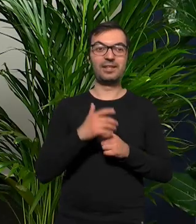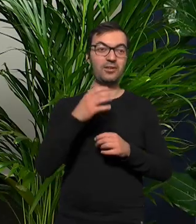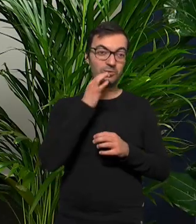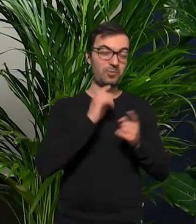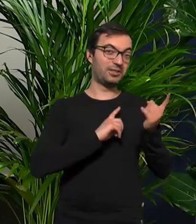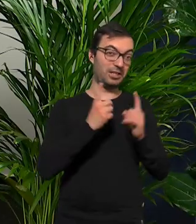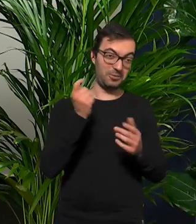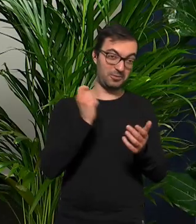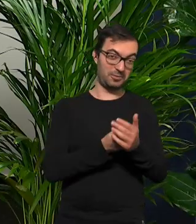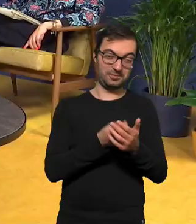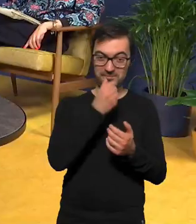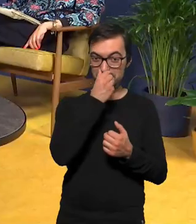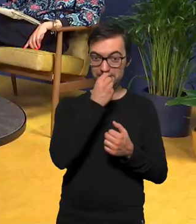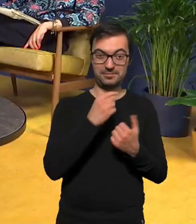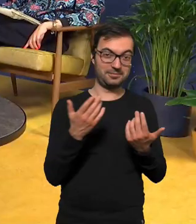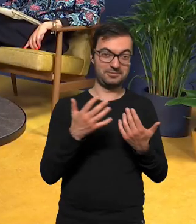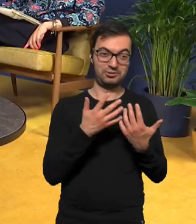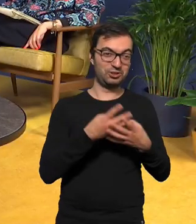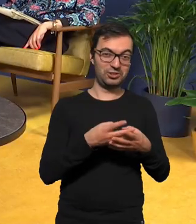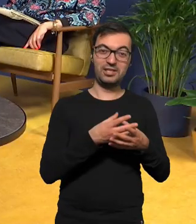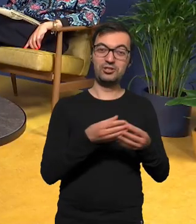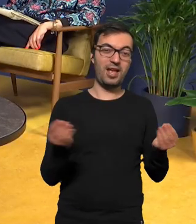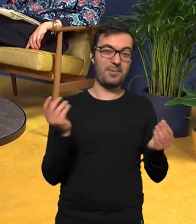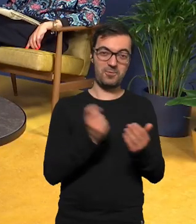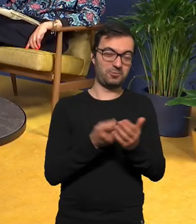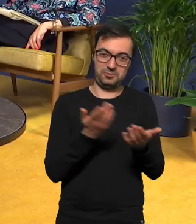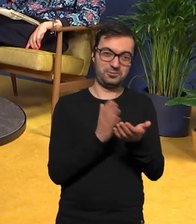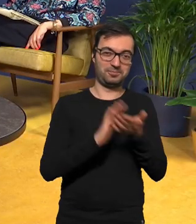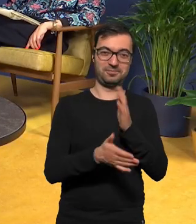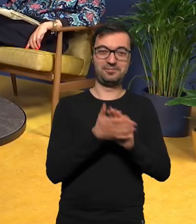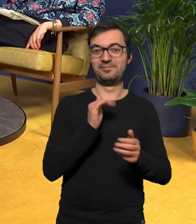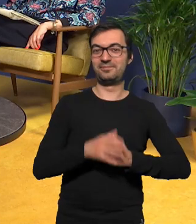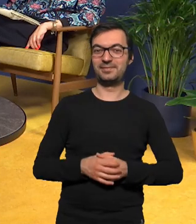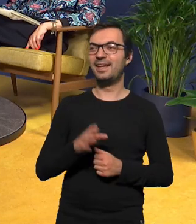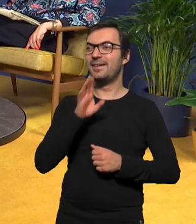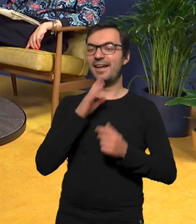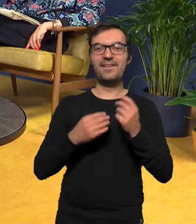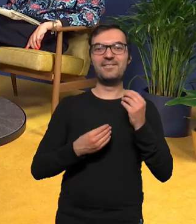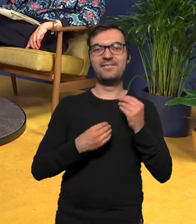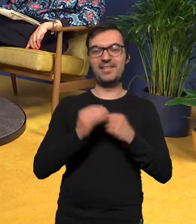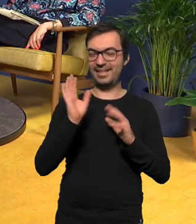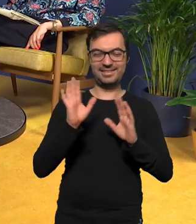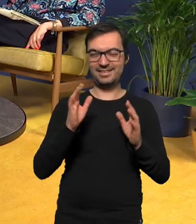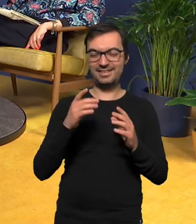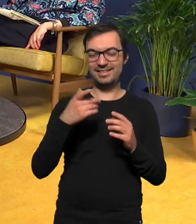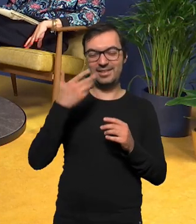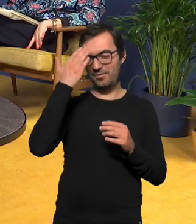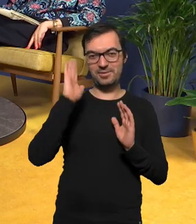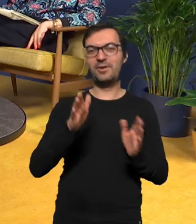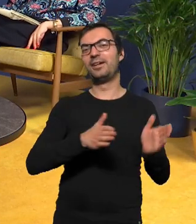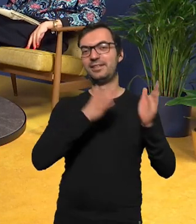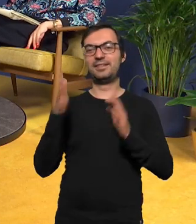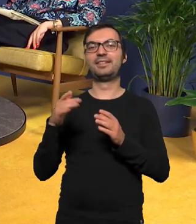działka i i załatwiona sprawa ja myślę że więcej w tej kwestii już nie dowiemy więc